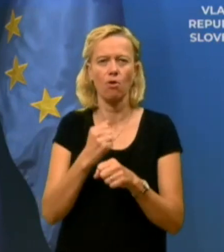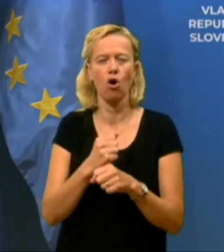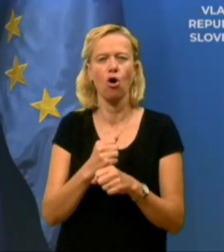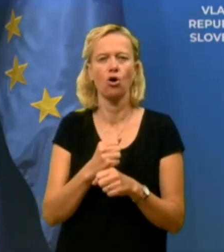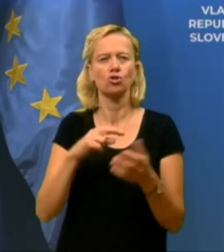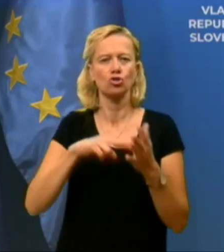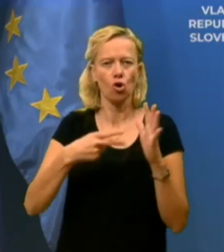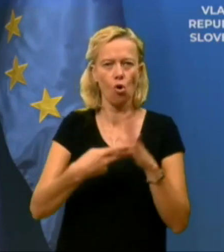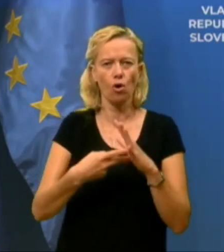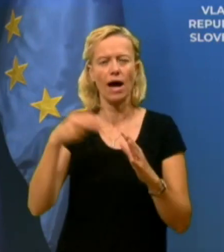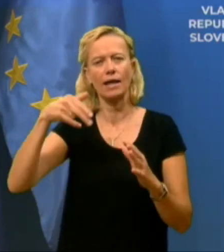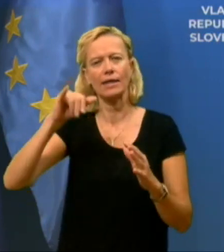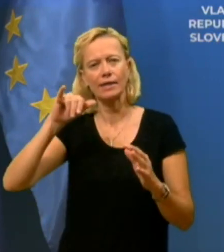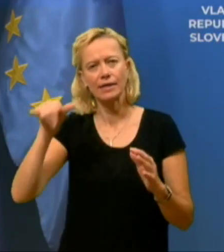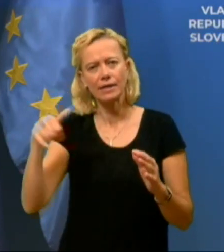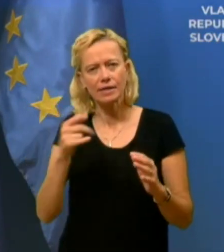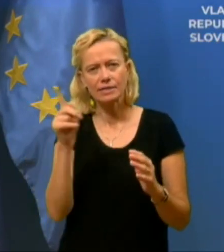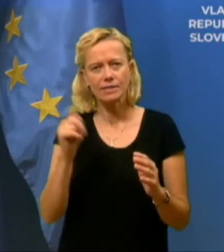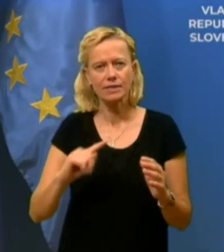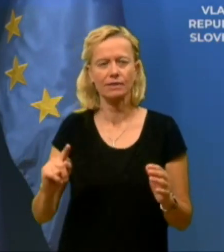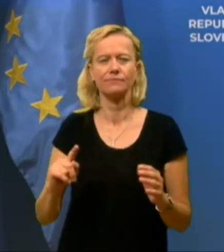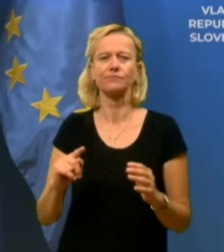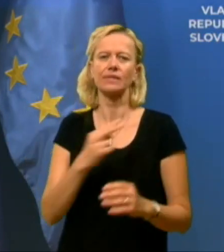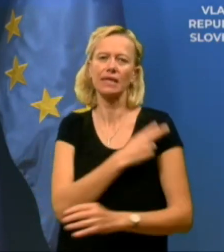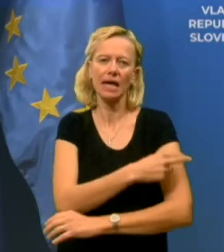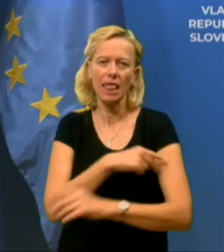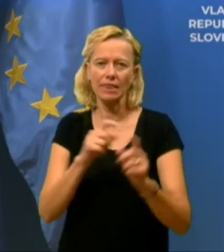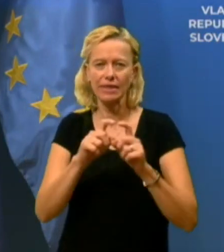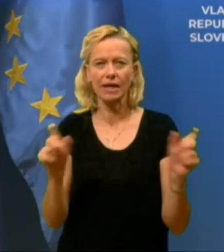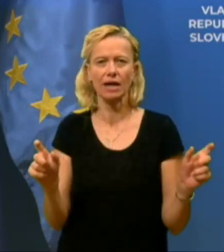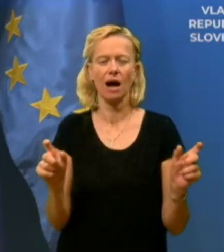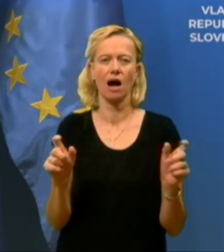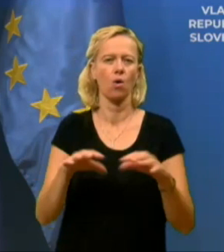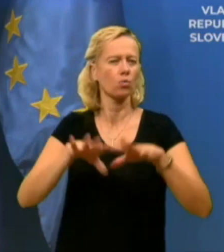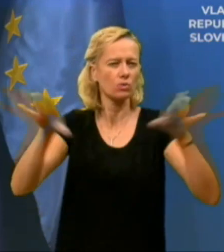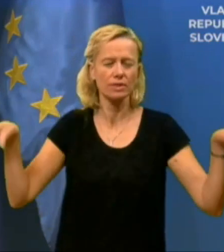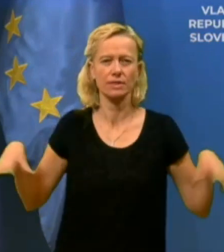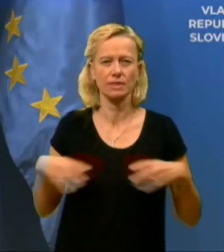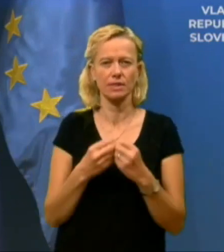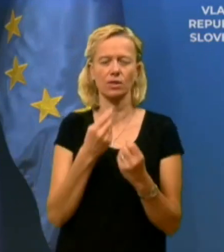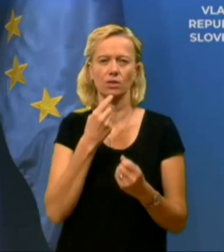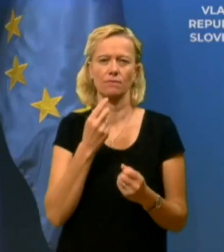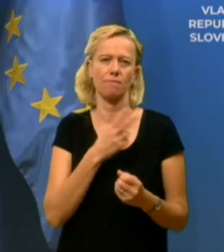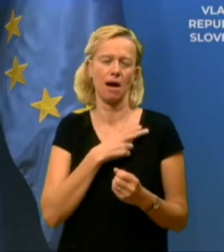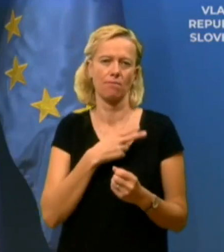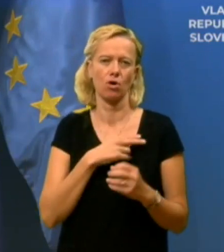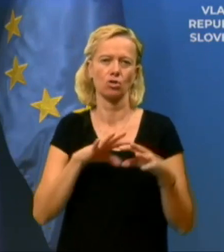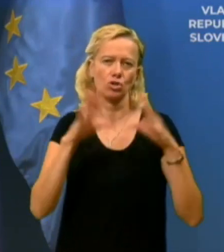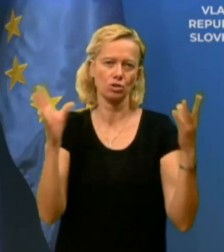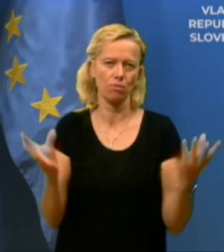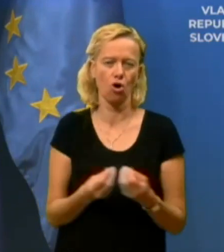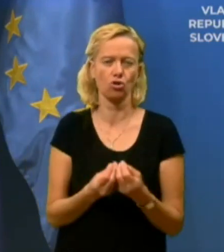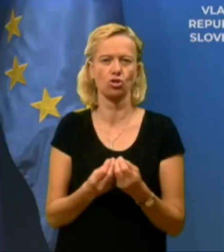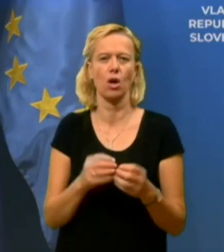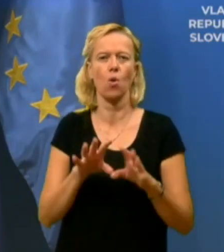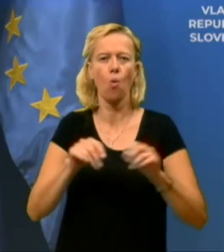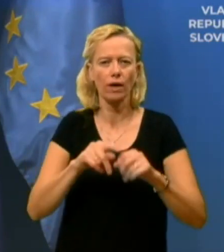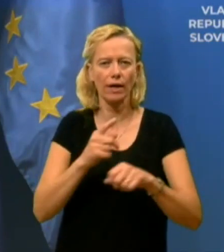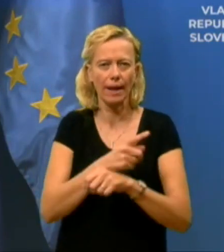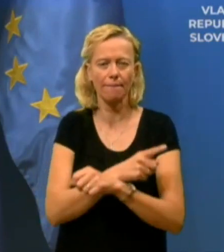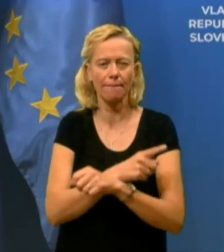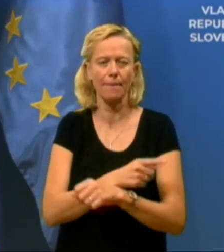samo kliniki, ne samo primar, ampak tudi pač vsi ostali, ki imamo tiste splošne ukrepe, splošna priporočila, splošna